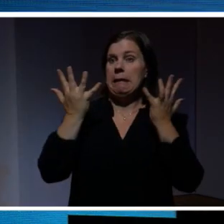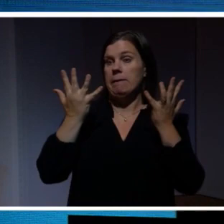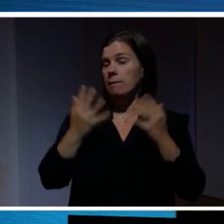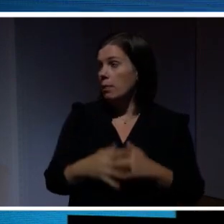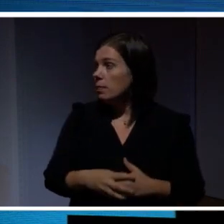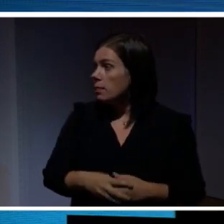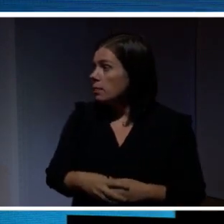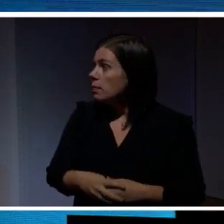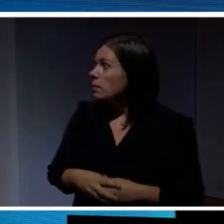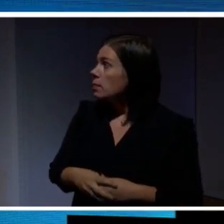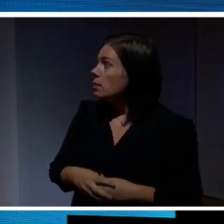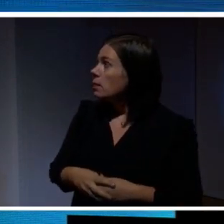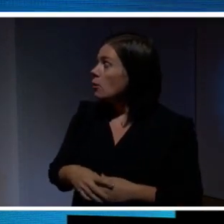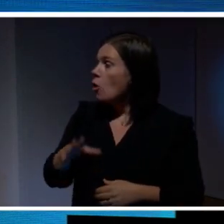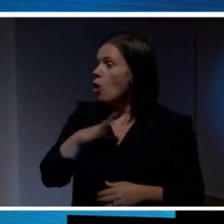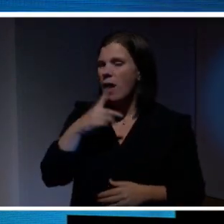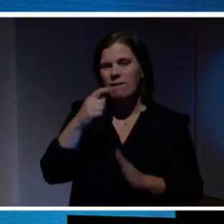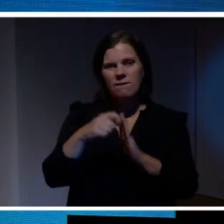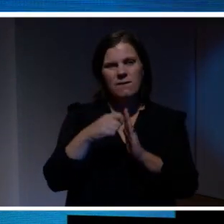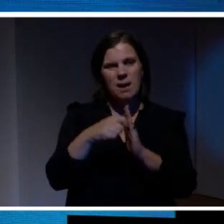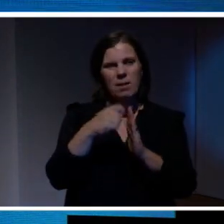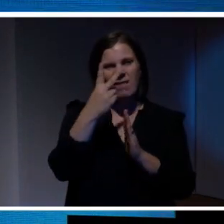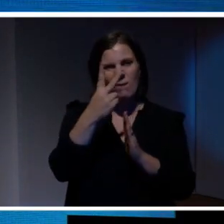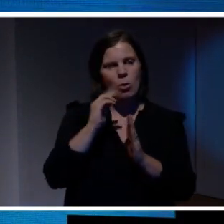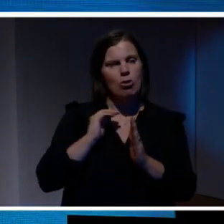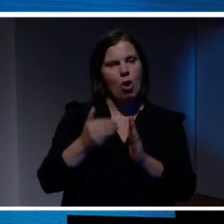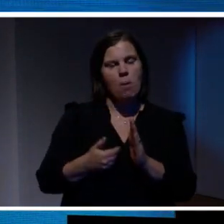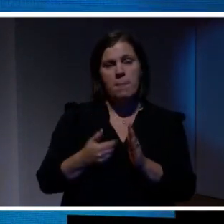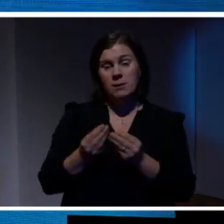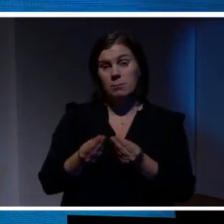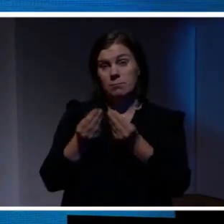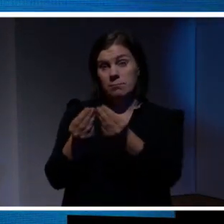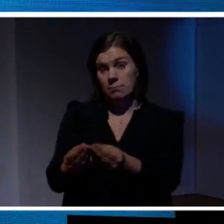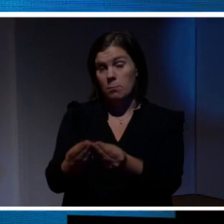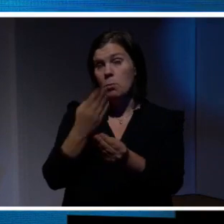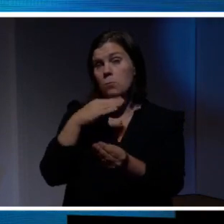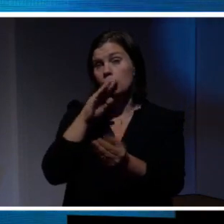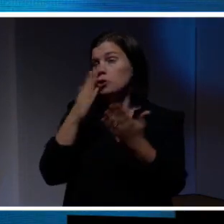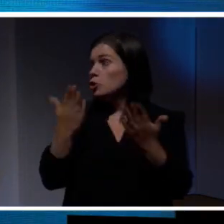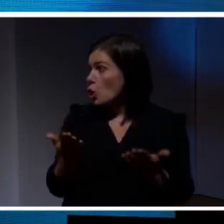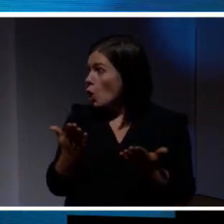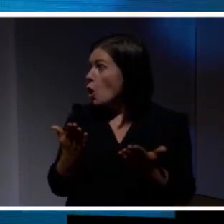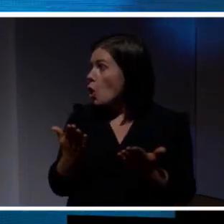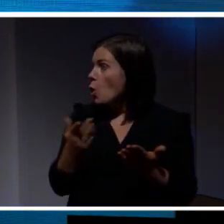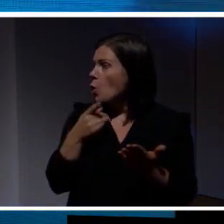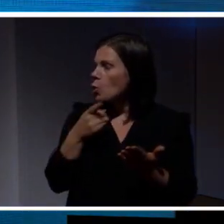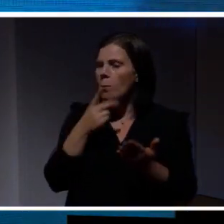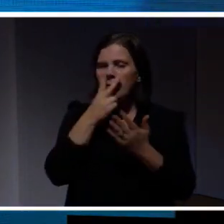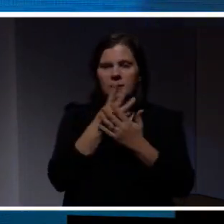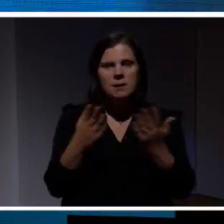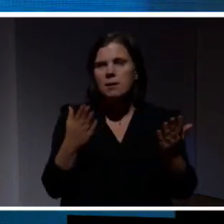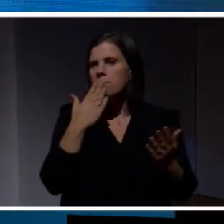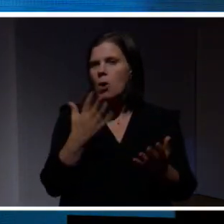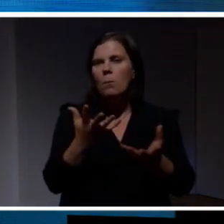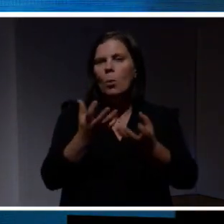Och jag har en film här på två damer som fick boken på mors dag. Och jag tycker de illustrerar så himla